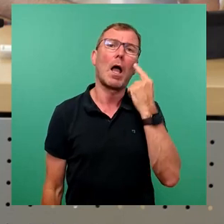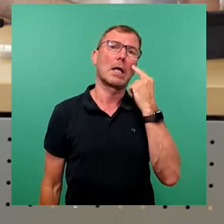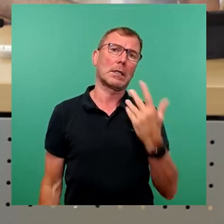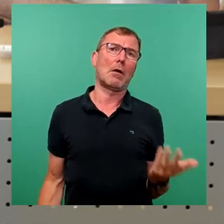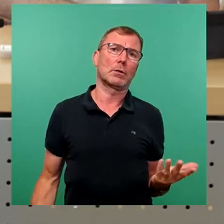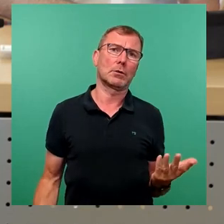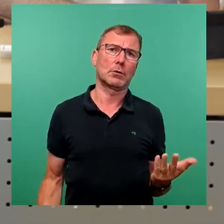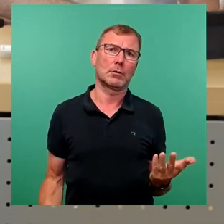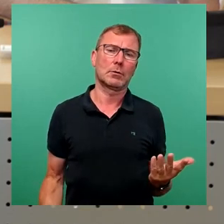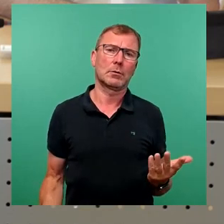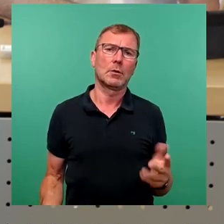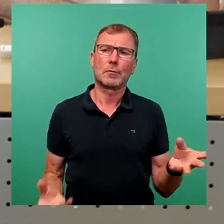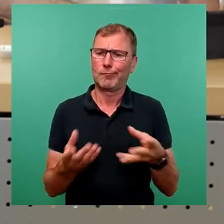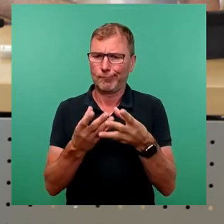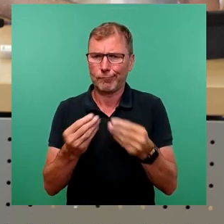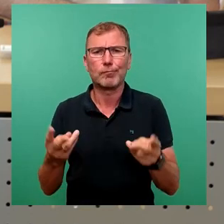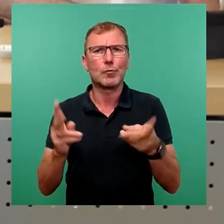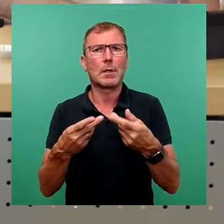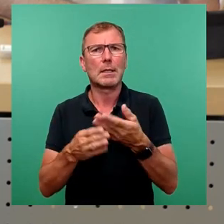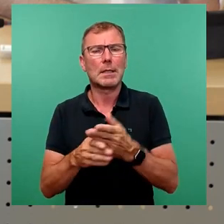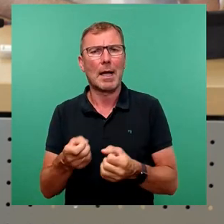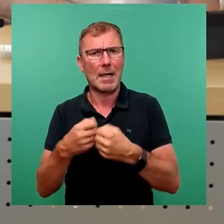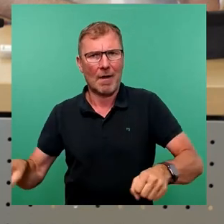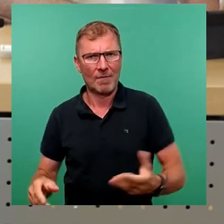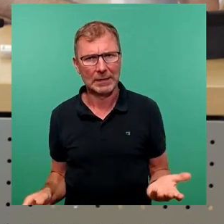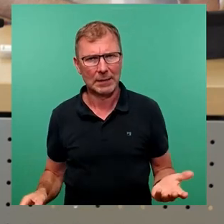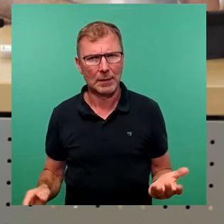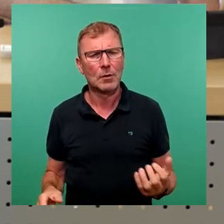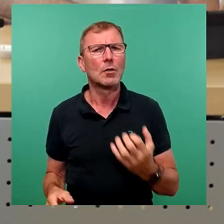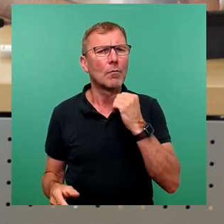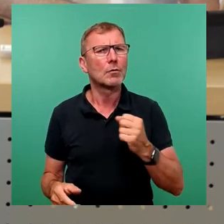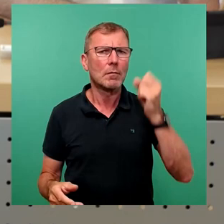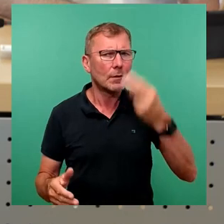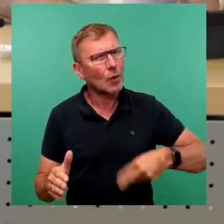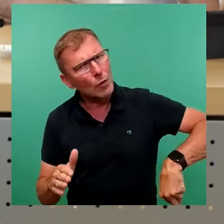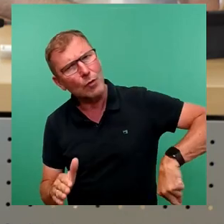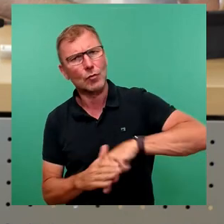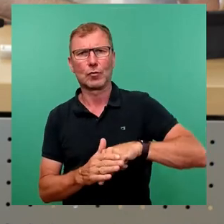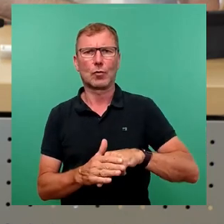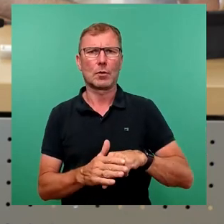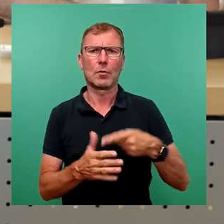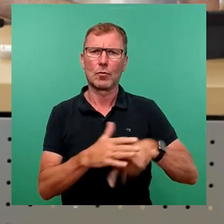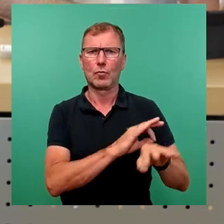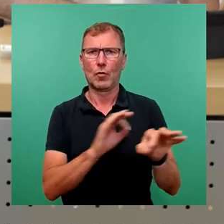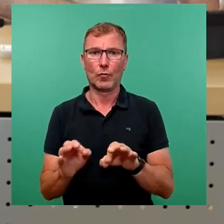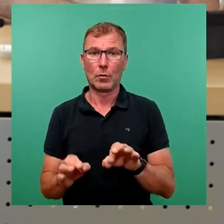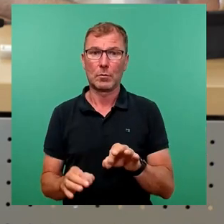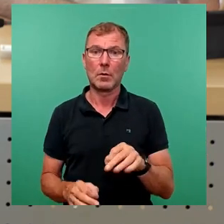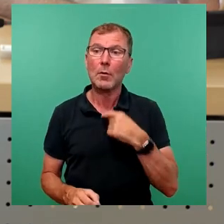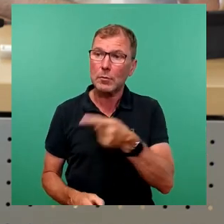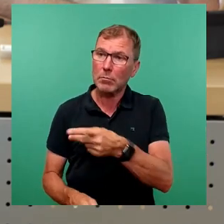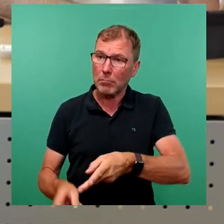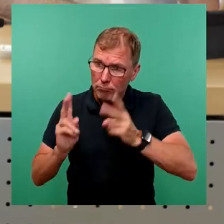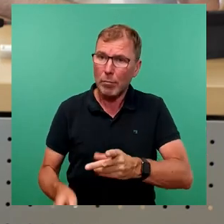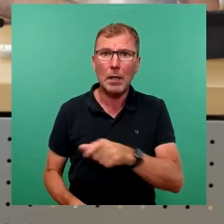das Sterben der Stadtteilfeste und wünschen sich, dass sie wieder stattfinden. Das ist, wie ich finde, ein sehr berechtigtes